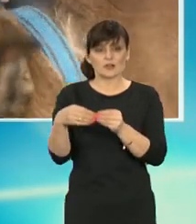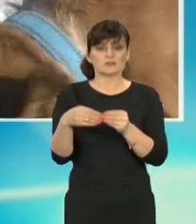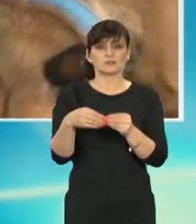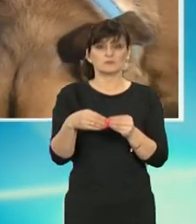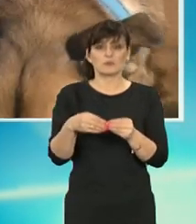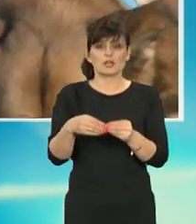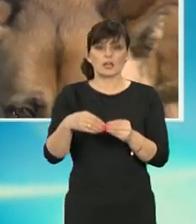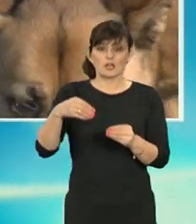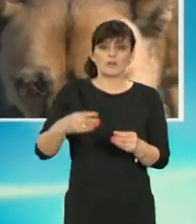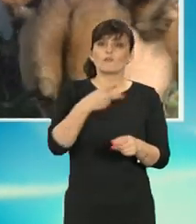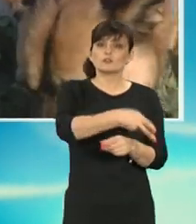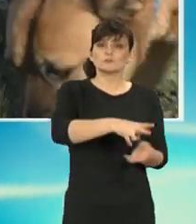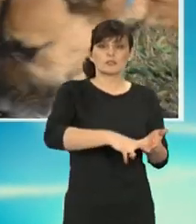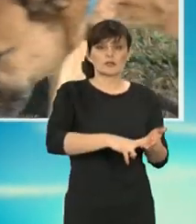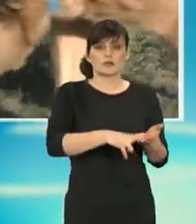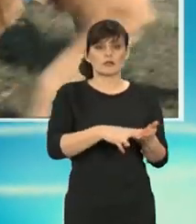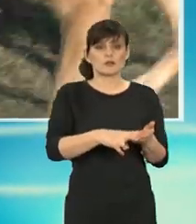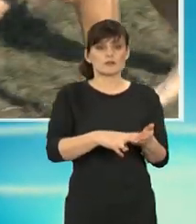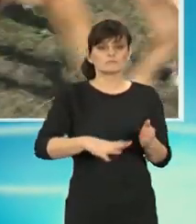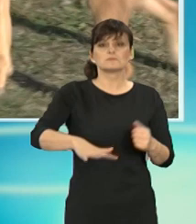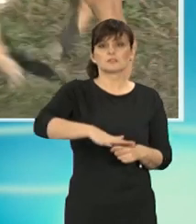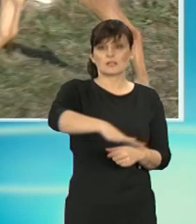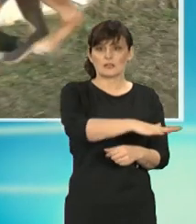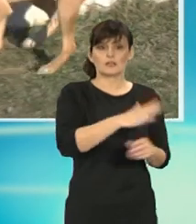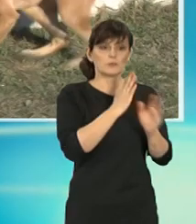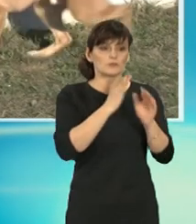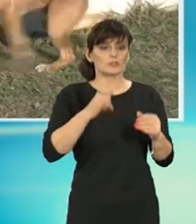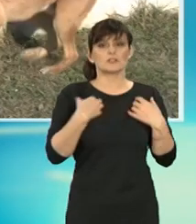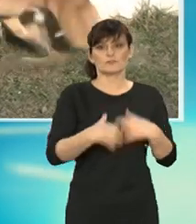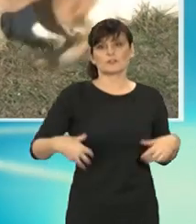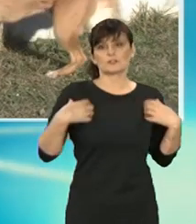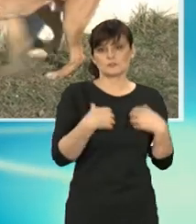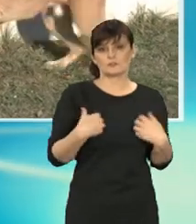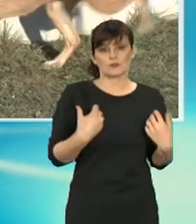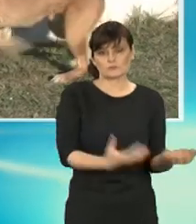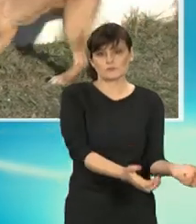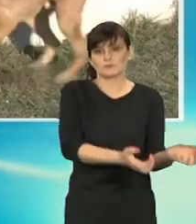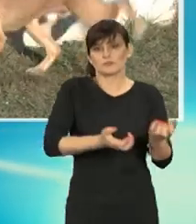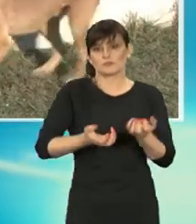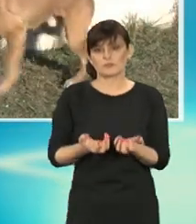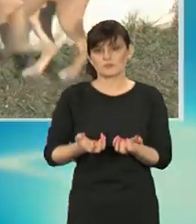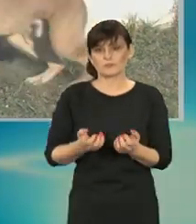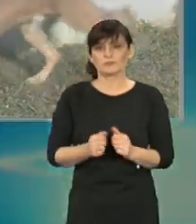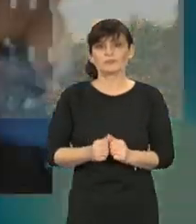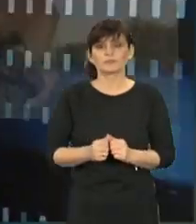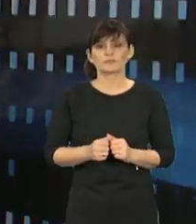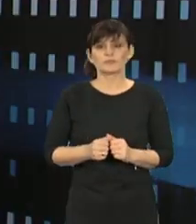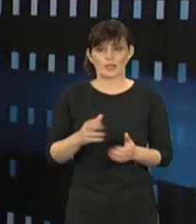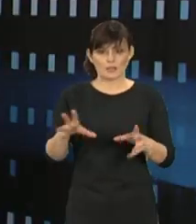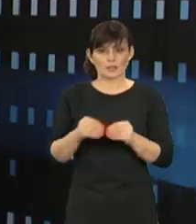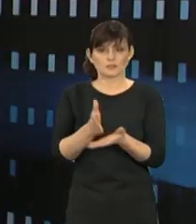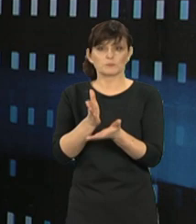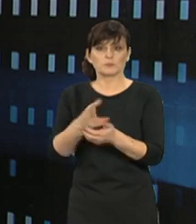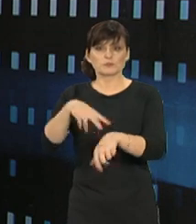razem z policją wchodzimy na taki, na teren i wtedy tego zwierzaka odbieramy przy